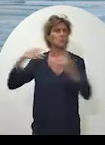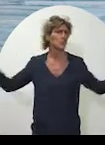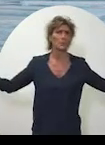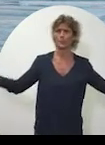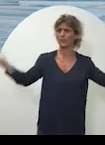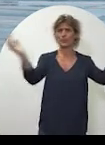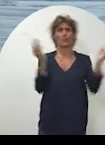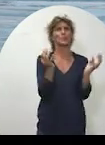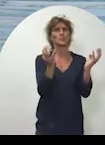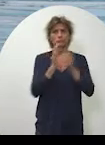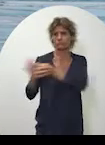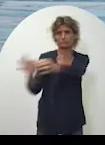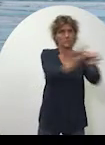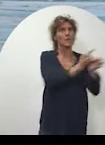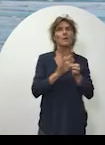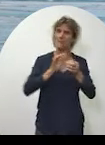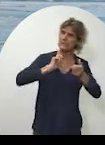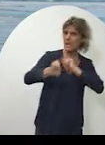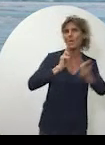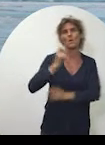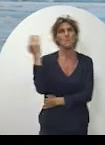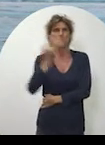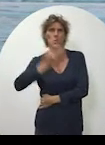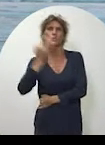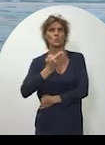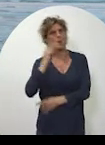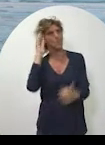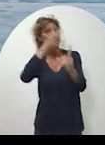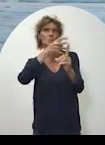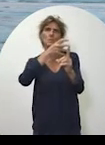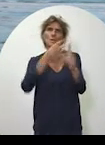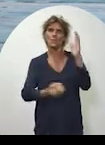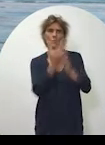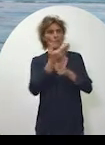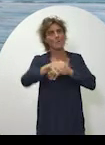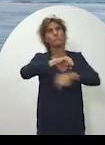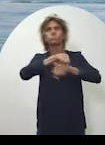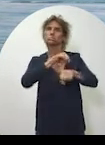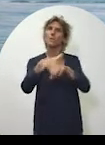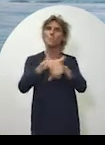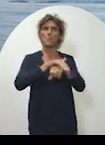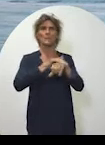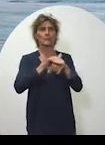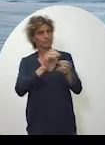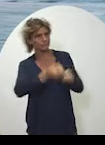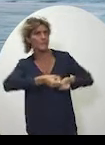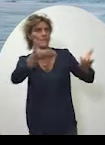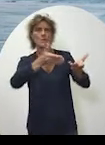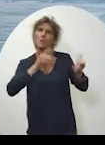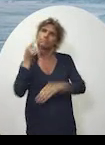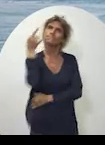tout un chacun a pu être associé au dialogue nécessaire à l'élaboration d'une politique de développement pérenne.